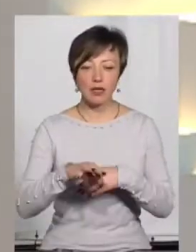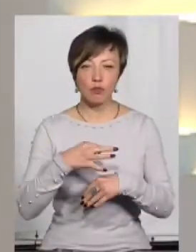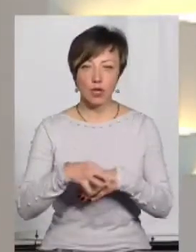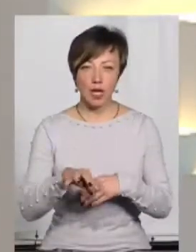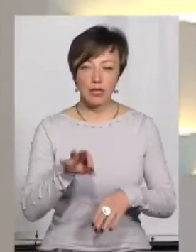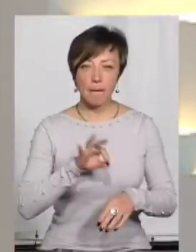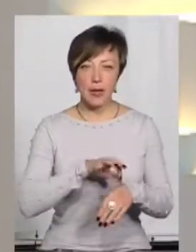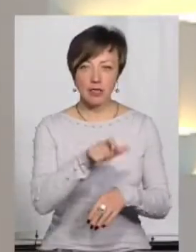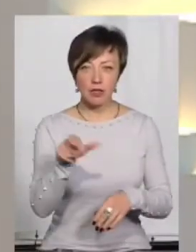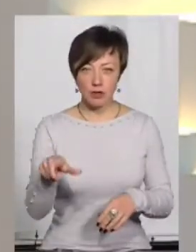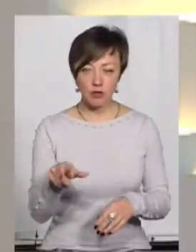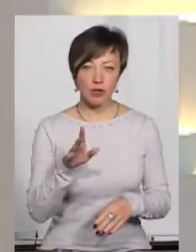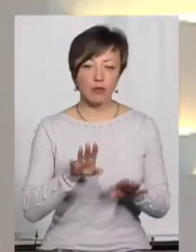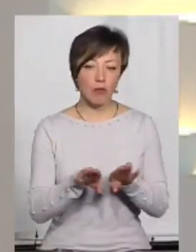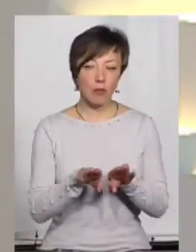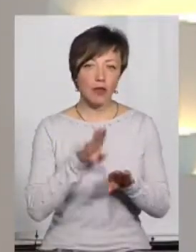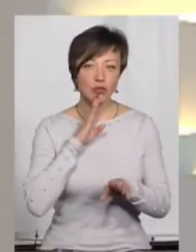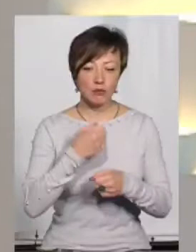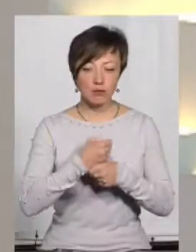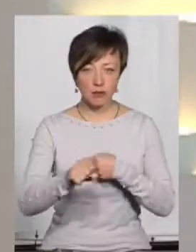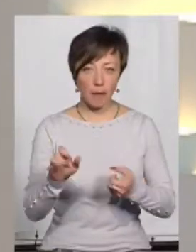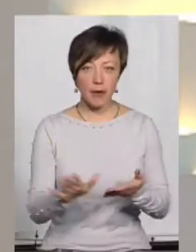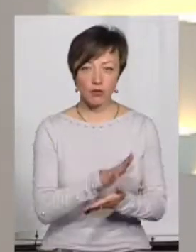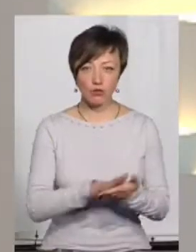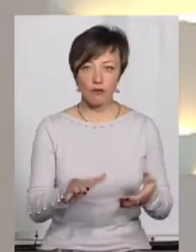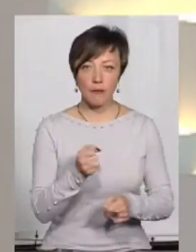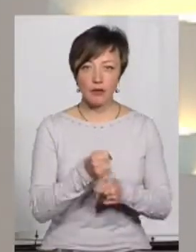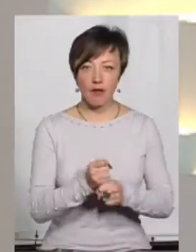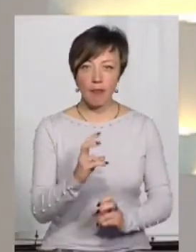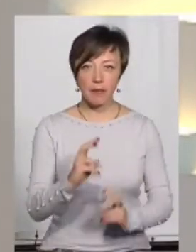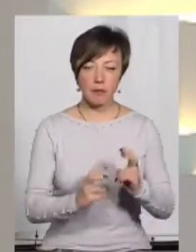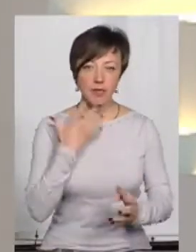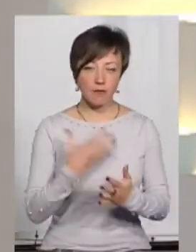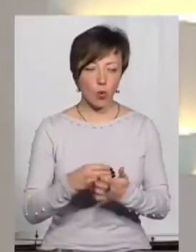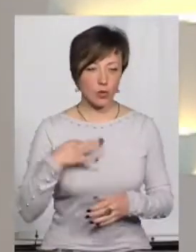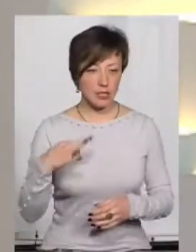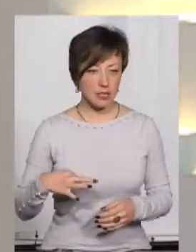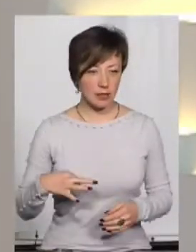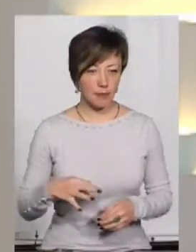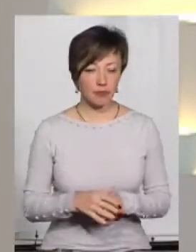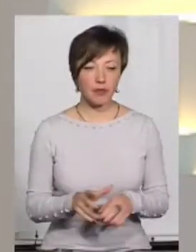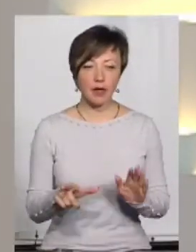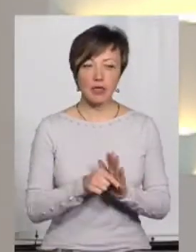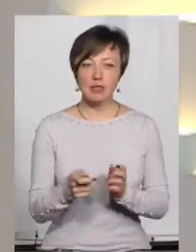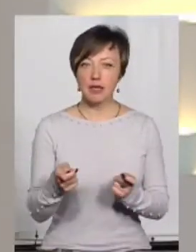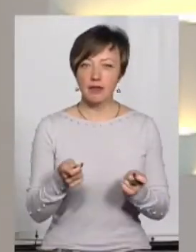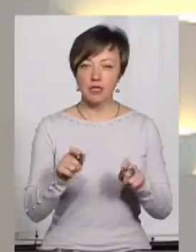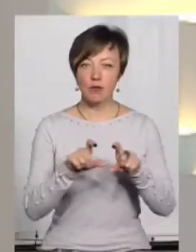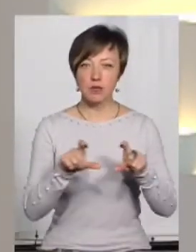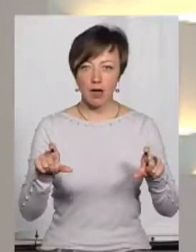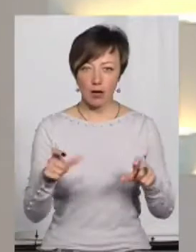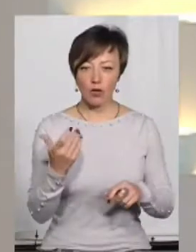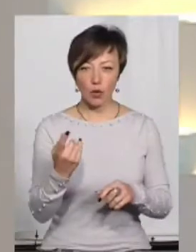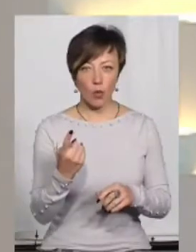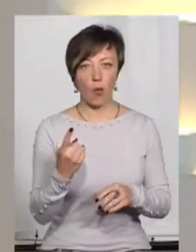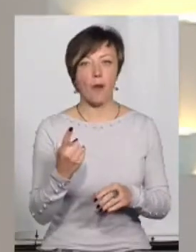версією правоохоронців, жінка примушувала їх безкоштовно працювати на підприємстві свого сина. З керівництвом закладу